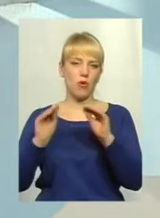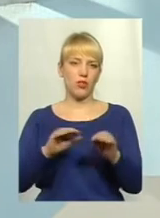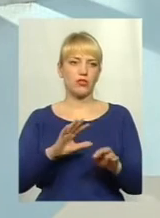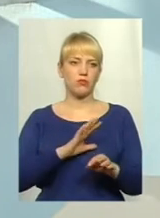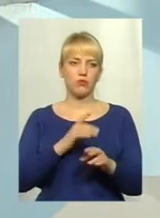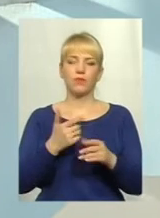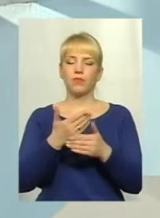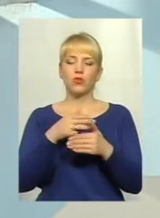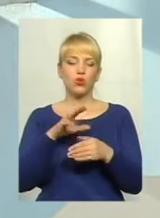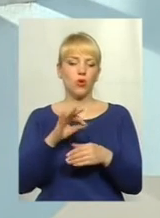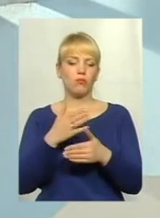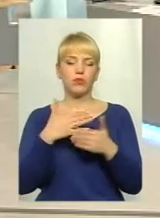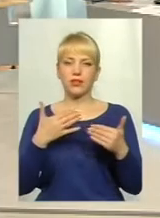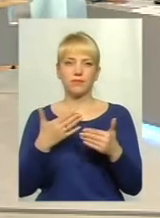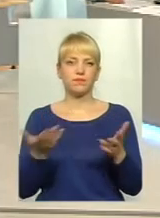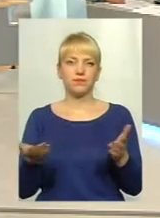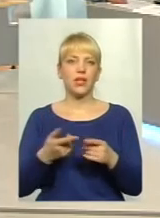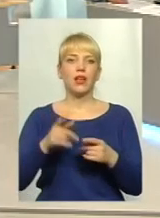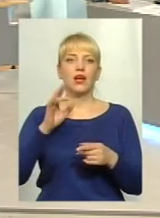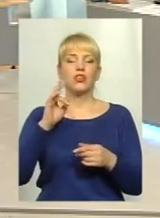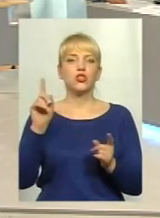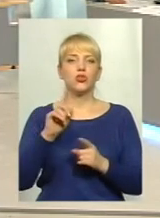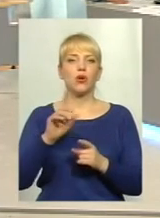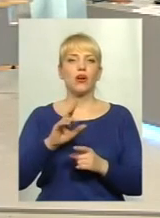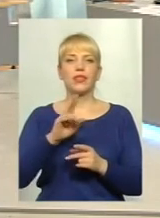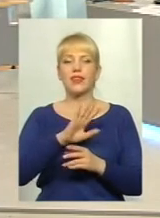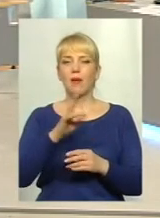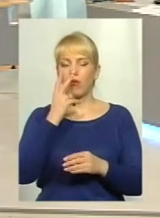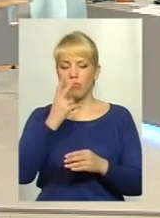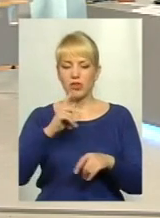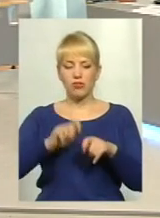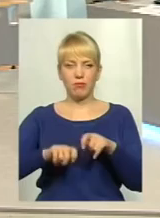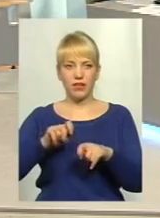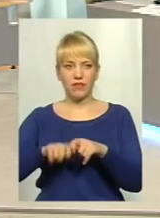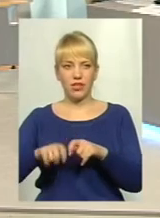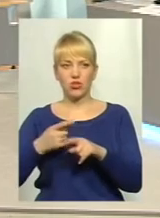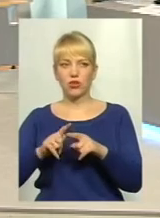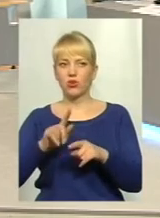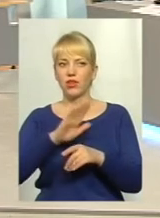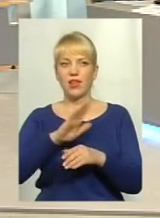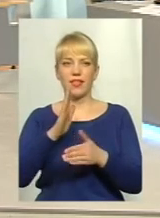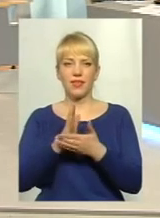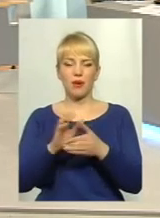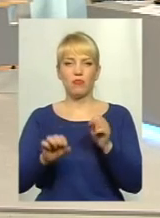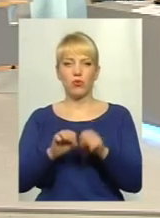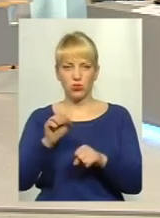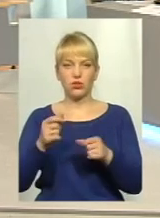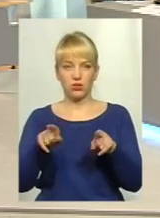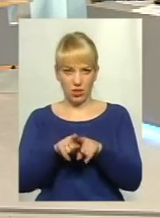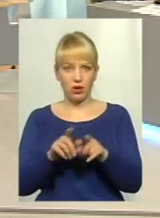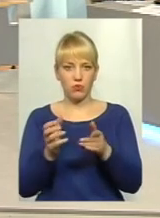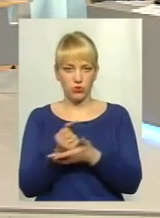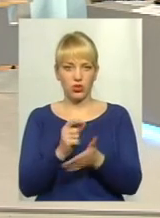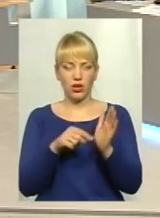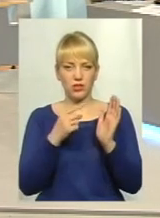притягти... Тобто все, що робилося, те, що не побачив перевіряючий, то не є порушенням. Так виходить? Ну, для того,